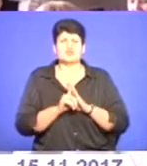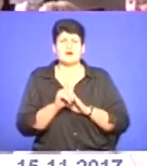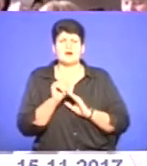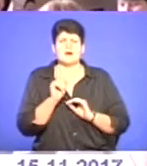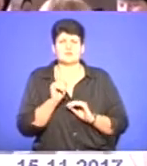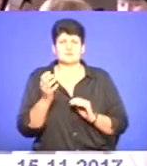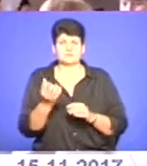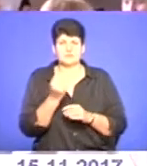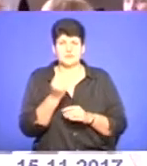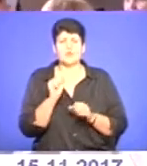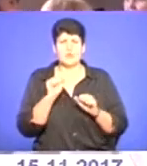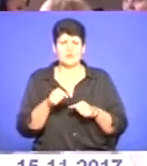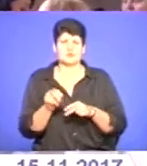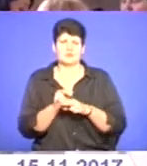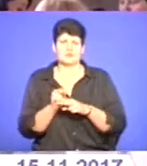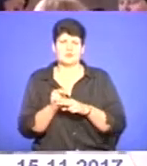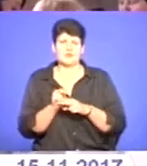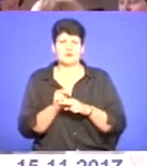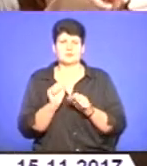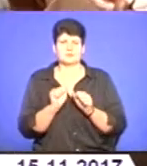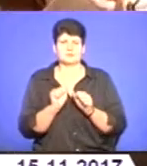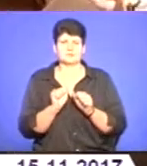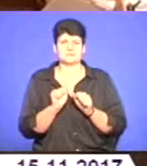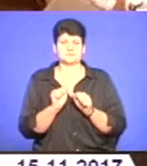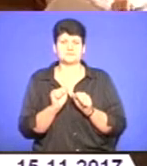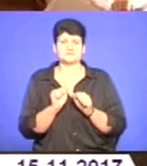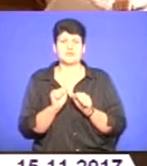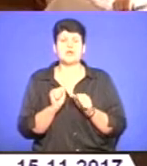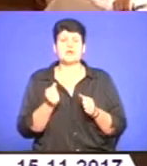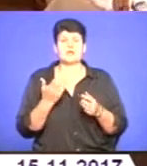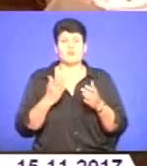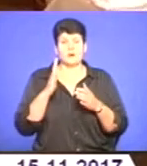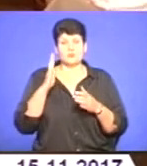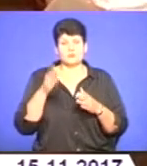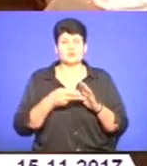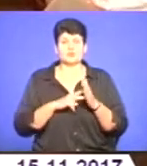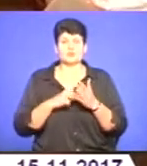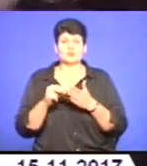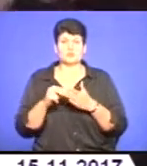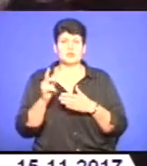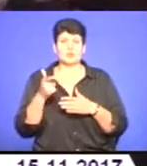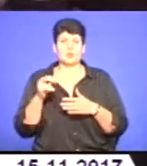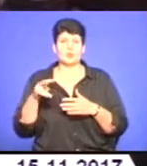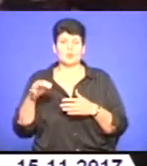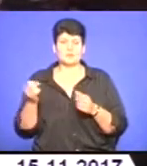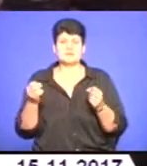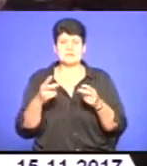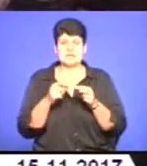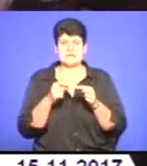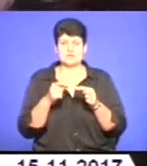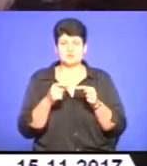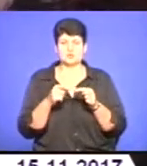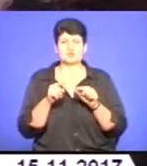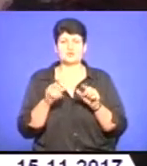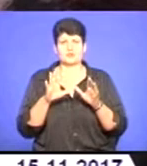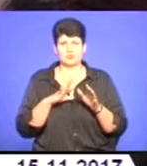воно піддається лікуванню, піддається корекції. Лікарі кажуть, в майбутньому планують закупити глюкометри та спеціальні смужки, аби